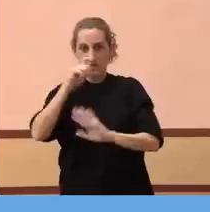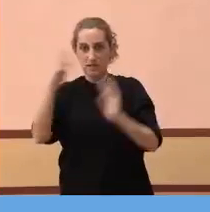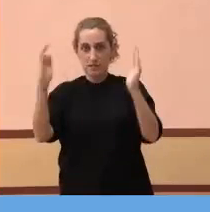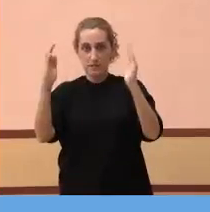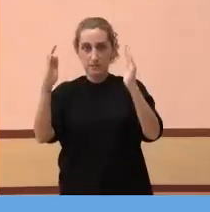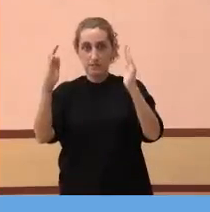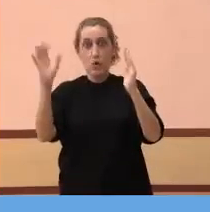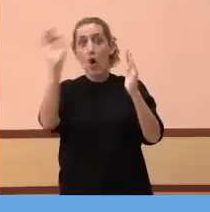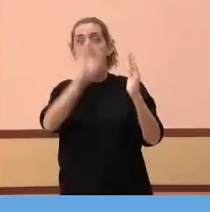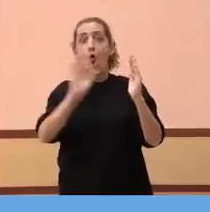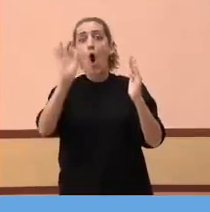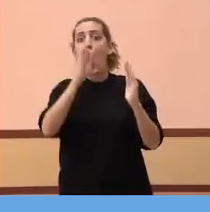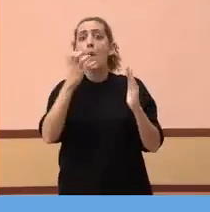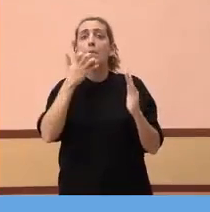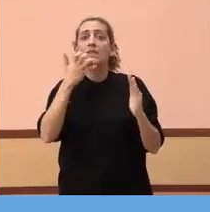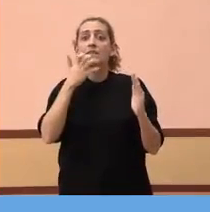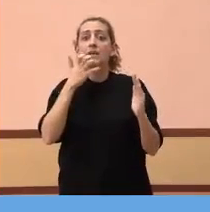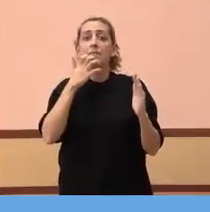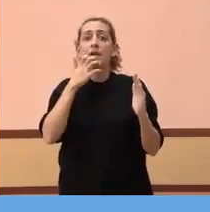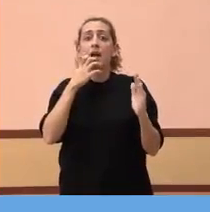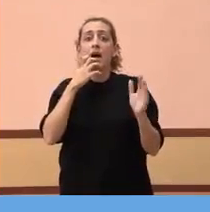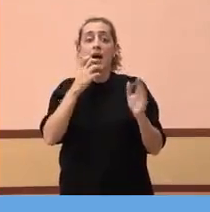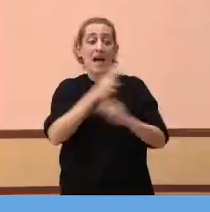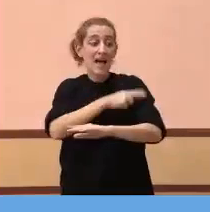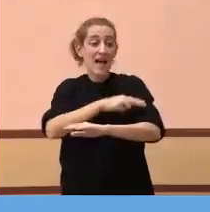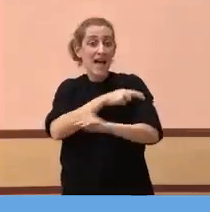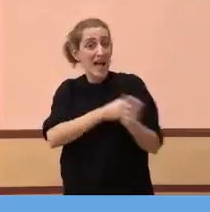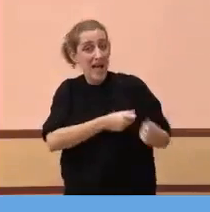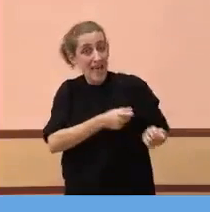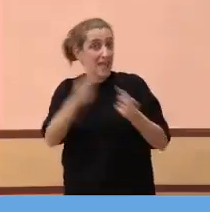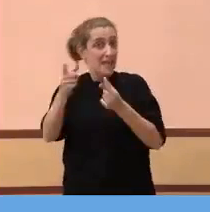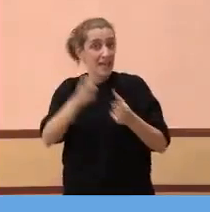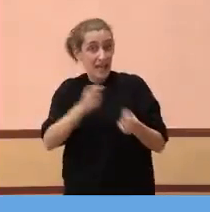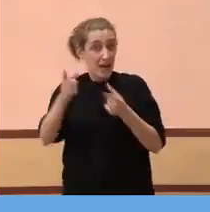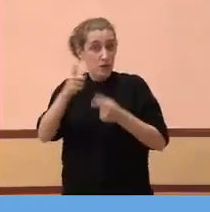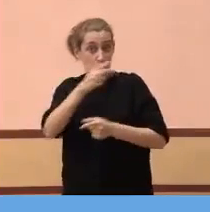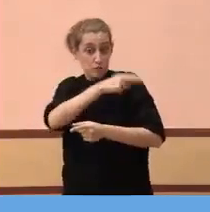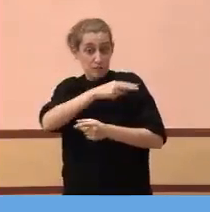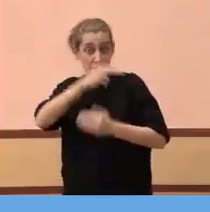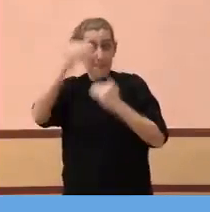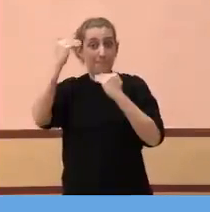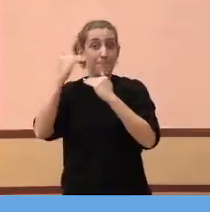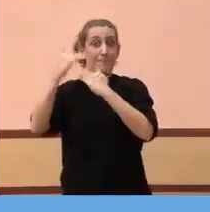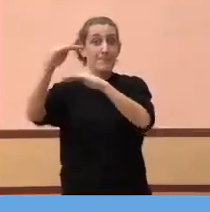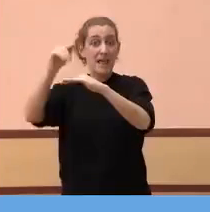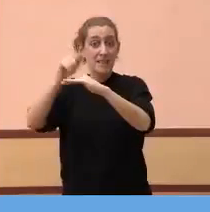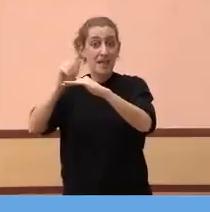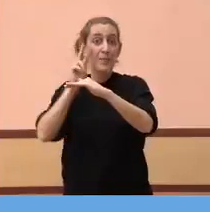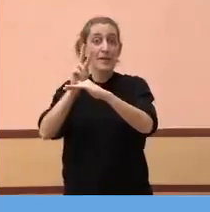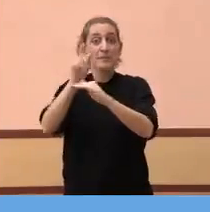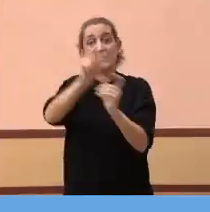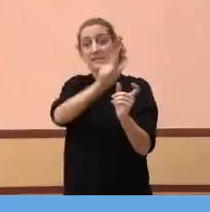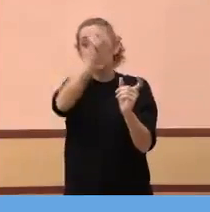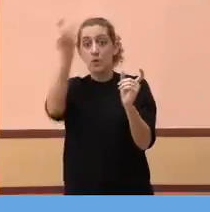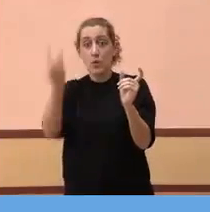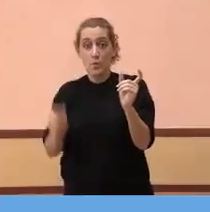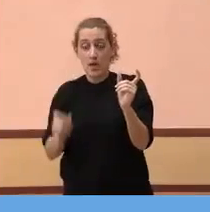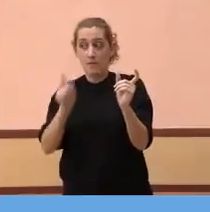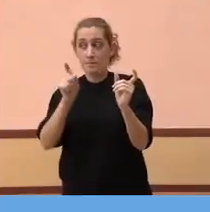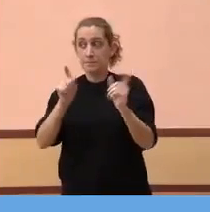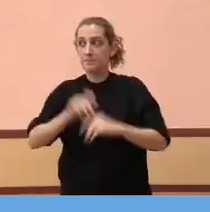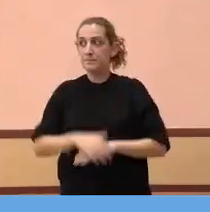O el número d'ingressats a les plantes, que és la següent columna, i per últim tenim el número de morts.